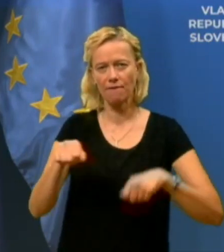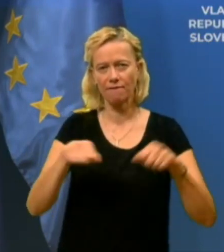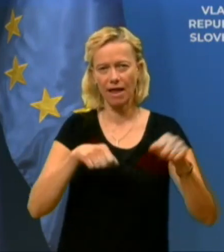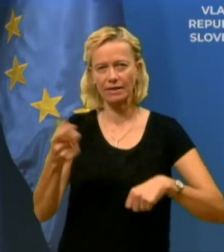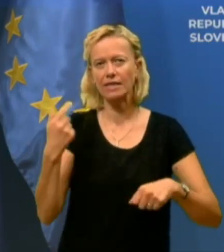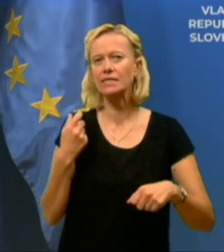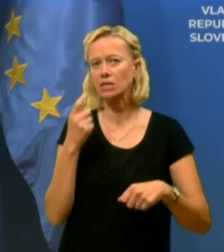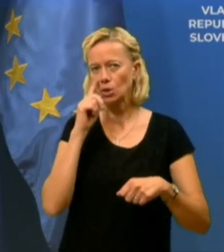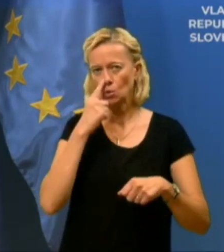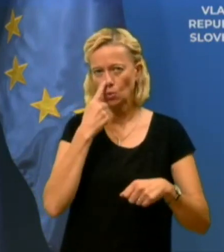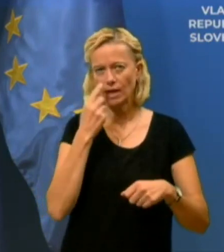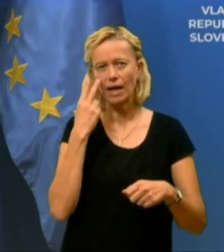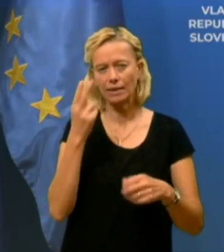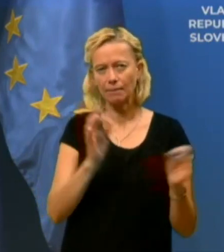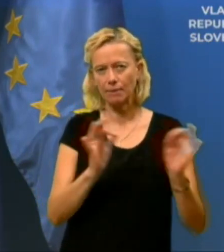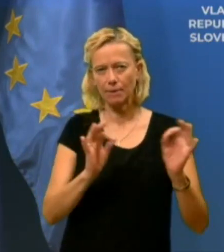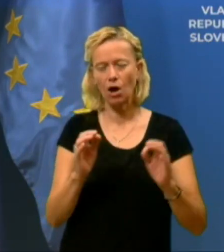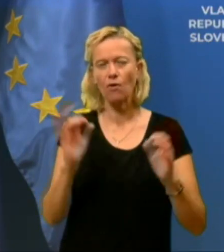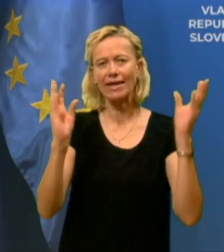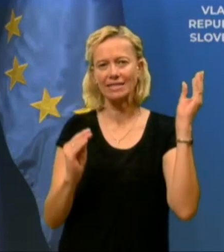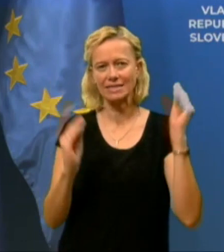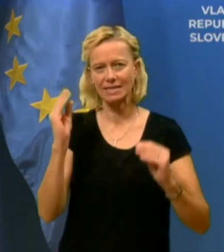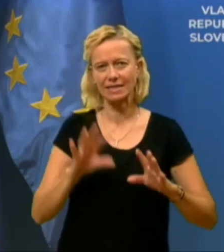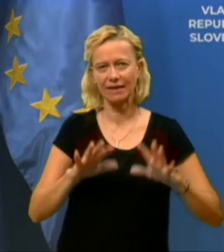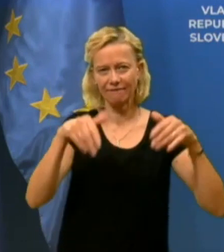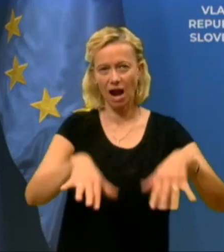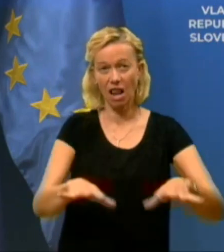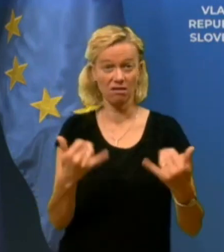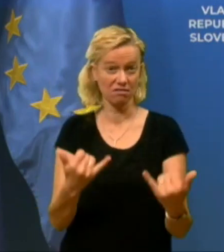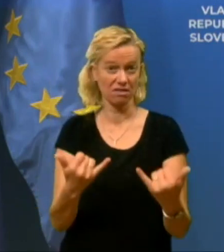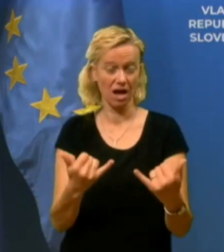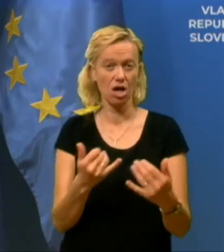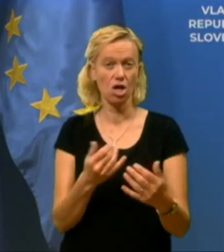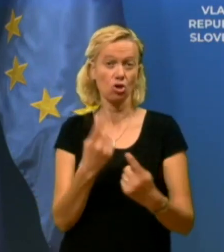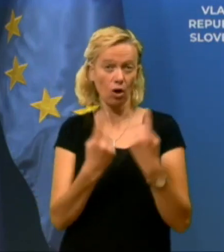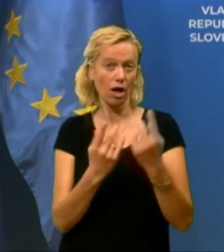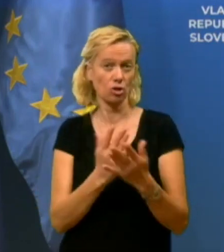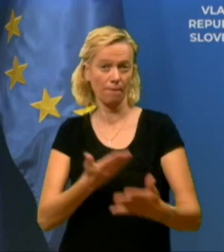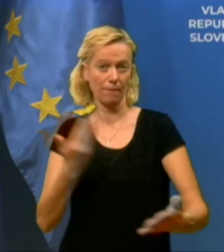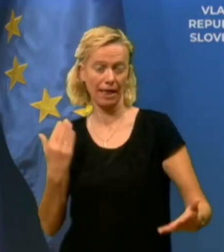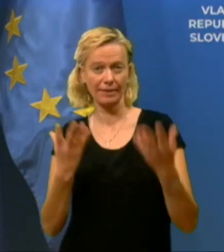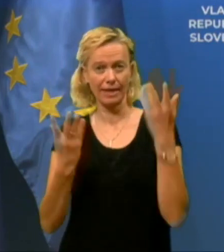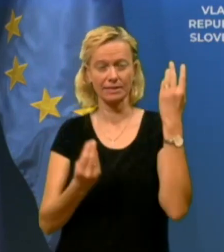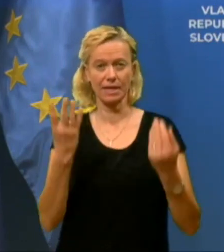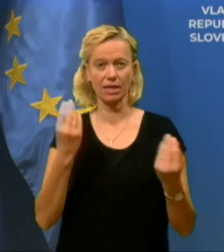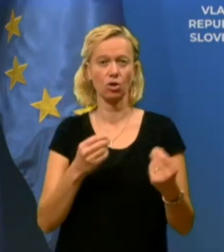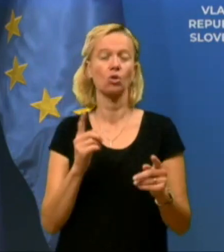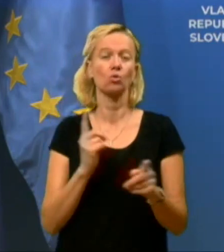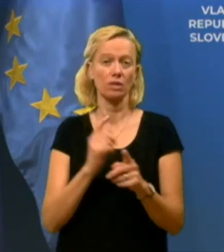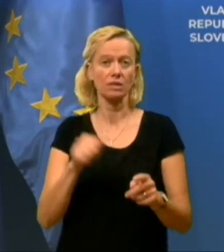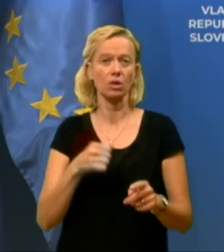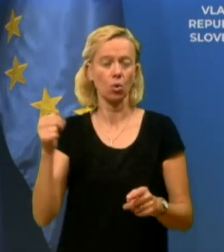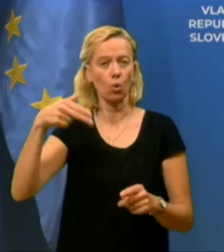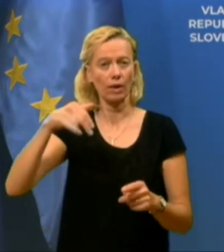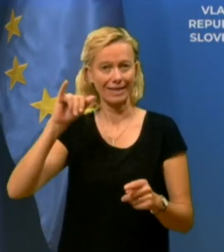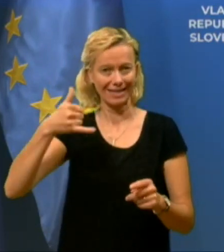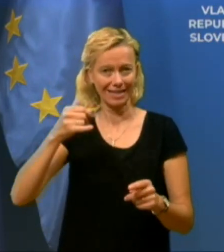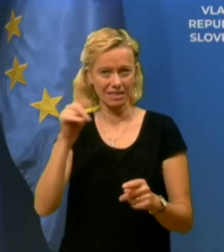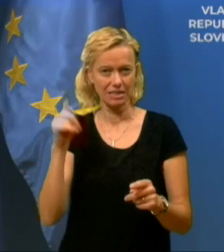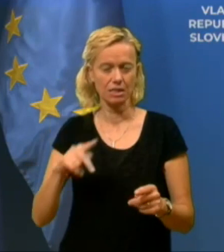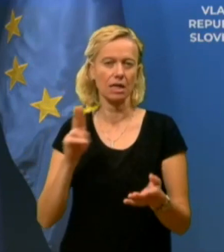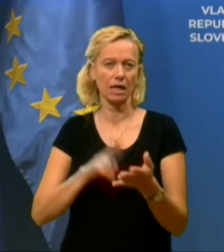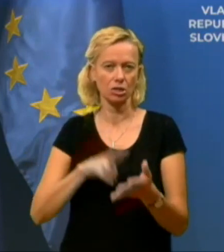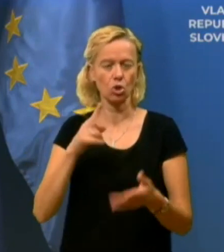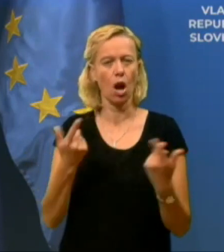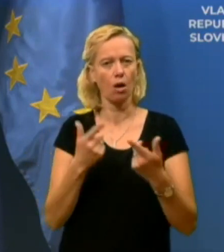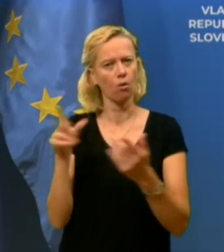junija glede priprav na jesenski val, ki pa se nam zdaj dogaja že pred jesenjo. Tudi zato je na IJZ resnično